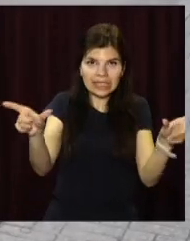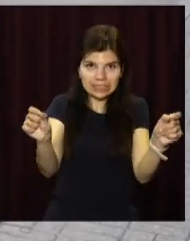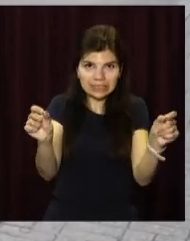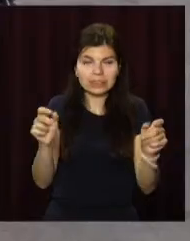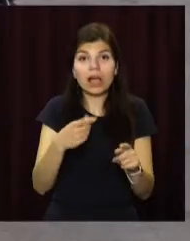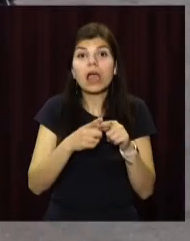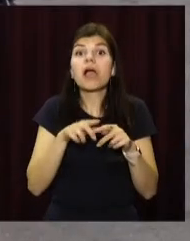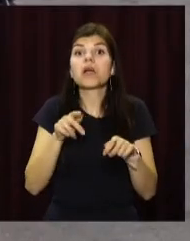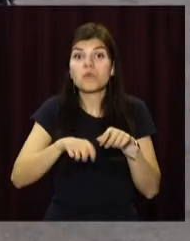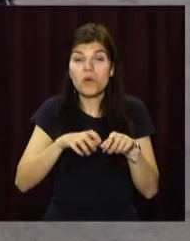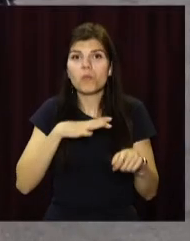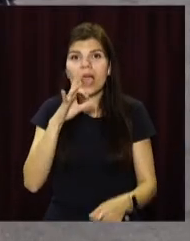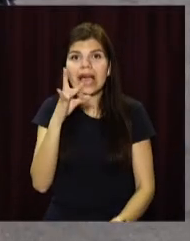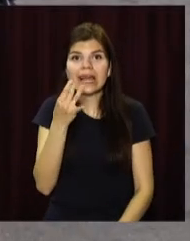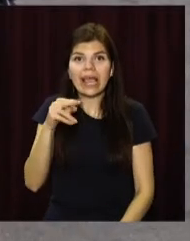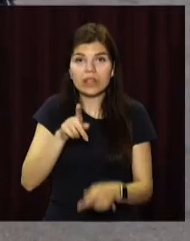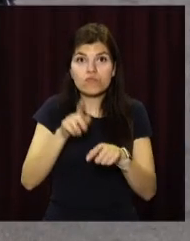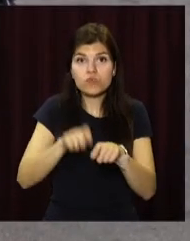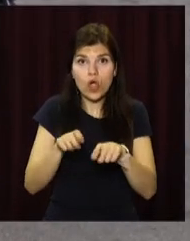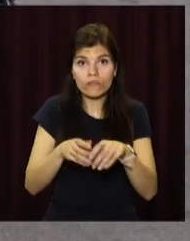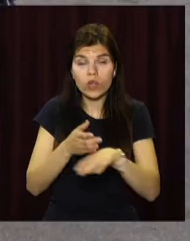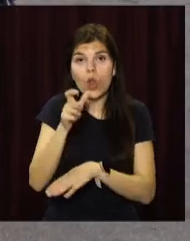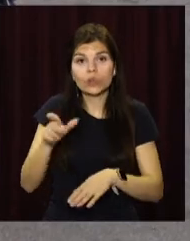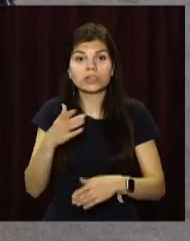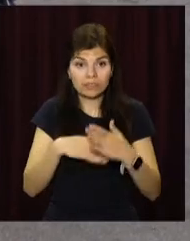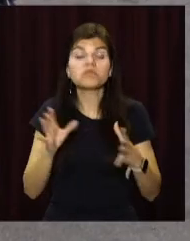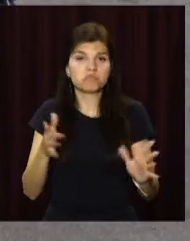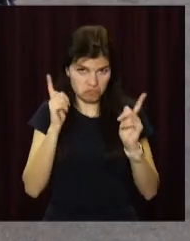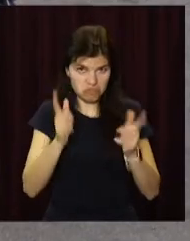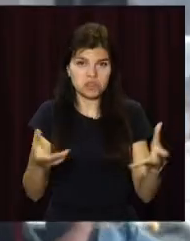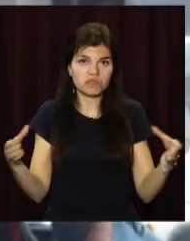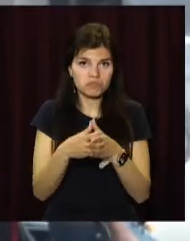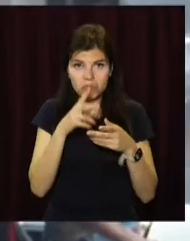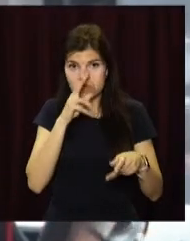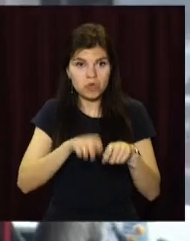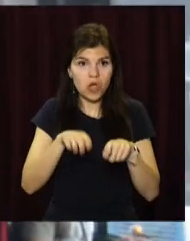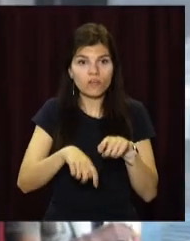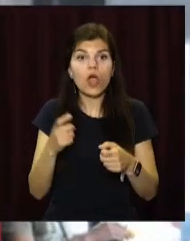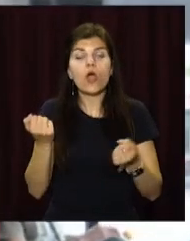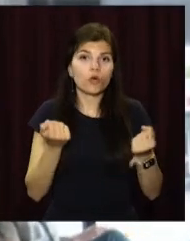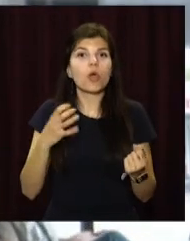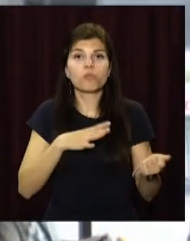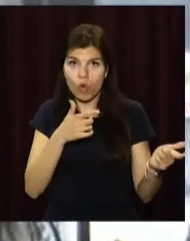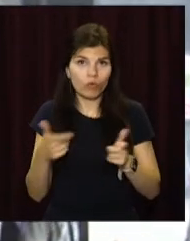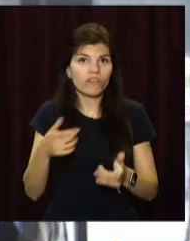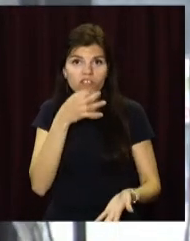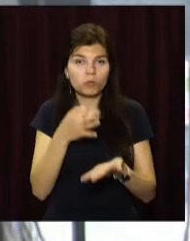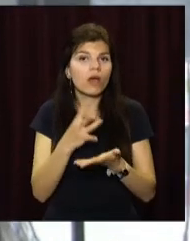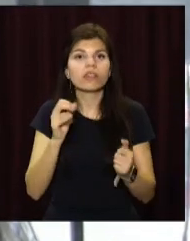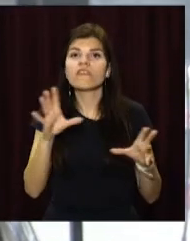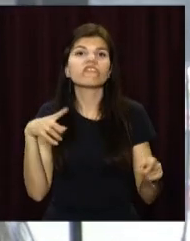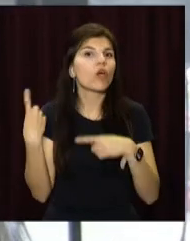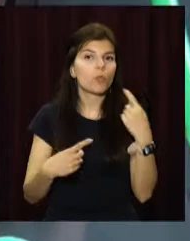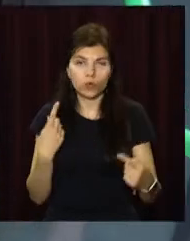перевірити це, організували рейд разом з товариством людей з інвалідністю «Лелека». Кермувальники були готові відповісти на всі